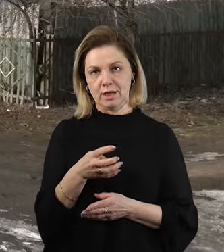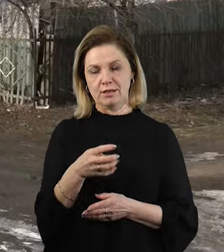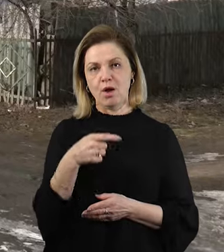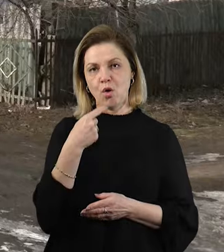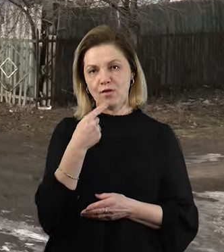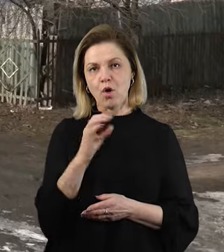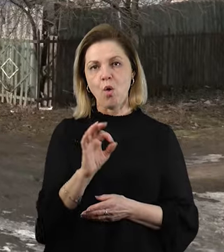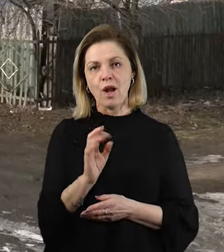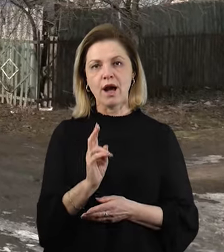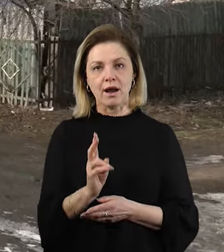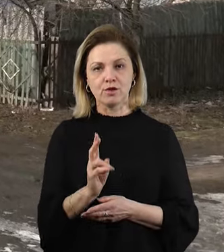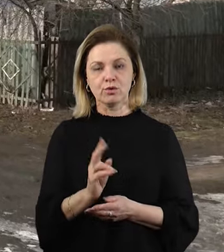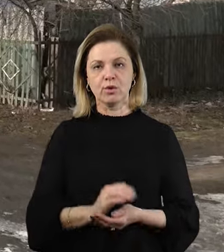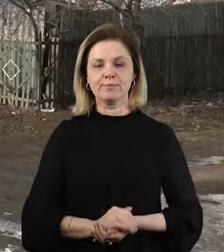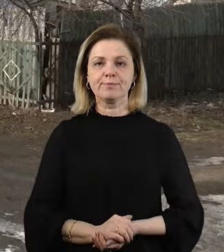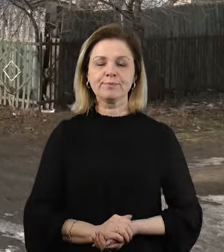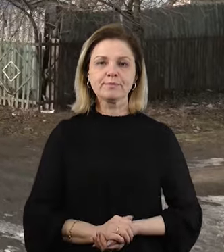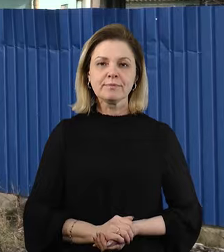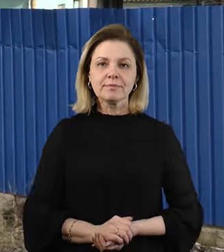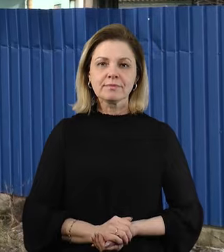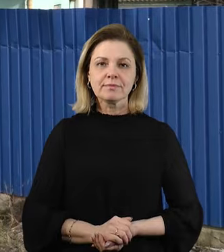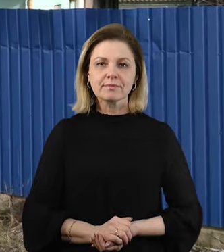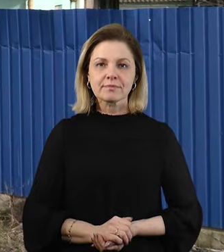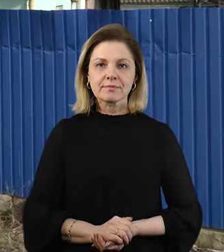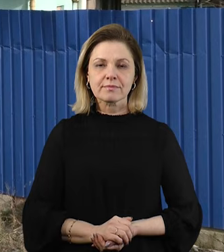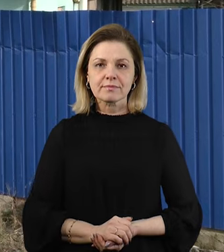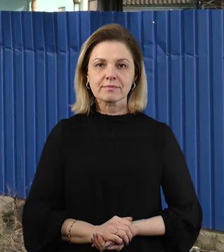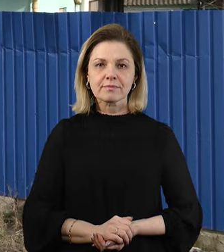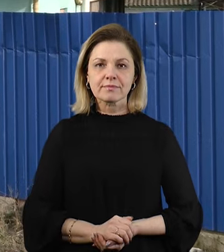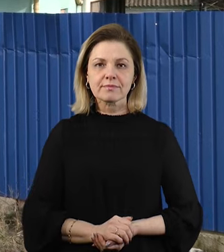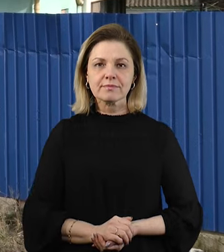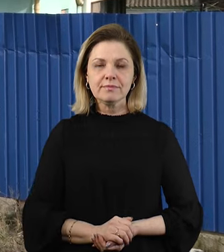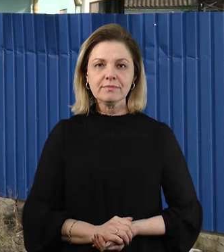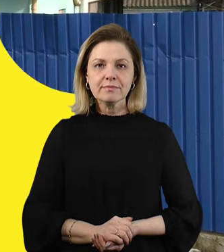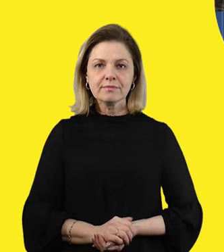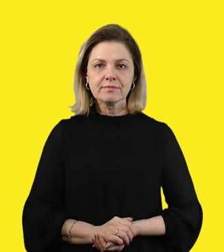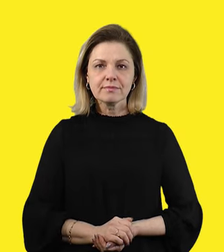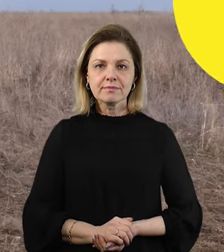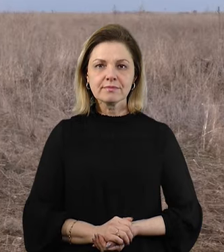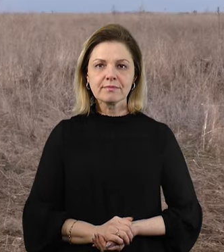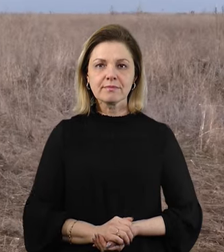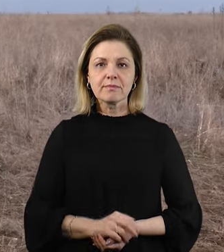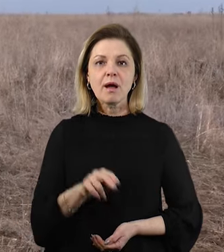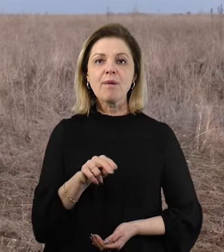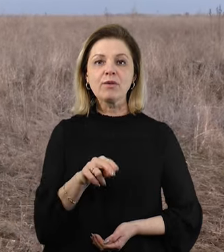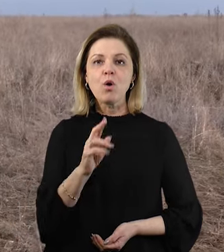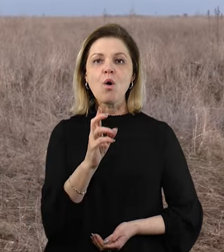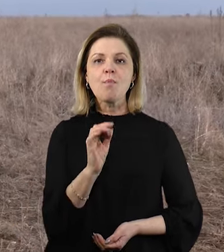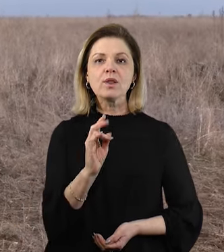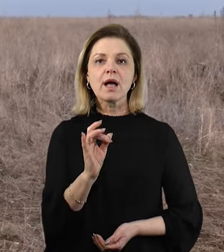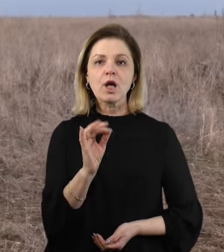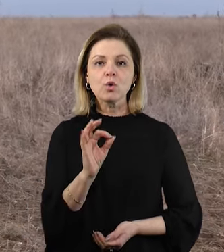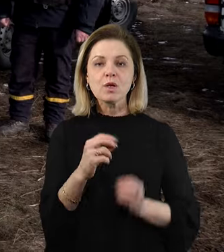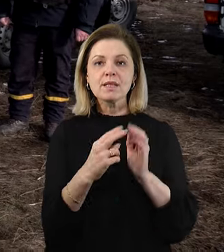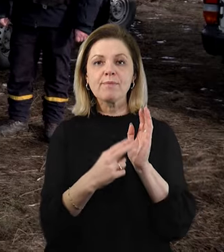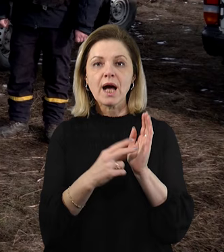говорить Ольга Кравченко. Назарій Рубаняк, Юрій Руденко, Суспільне новини, Миколаївщина. Павло Бондаренко 17-й